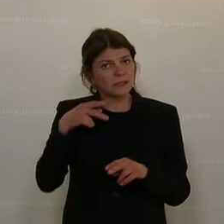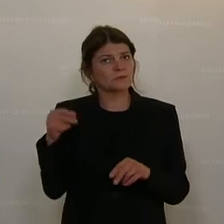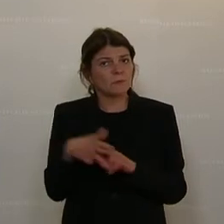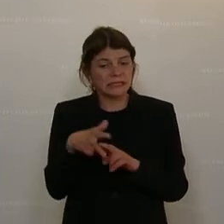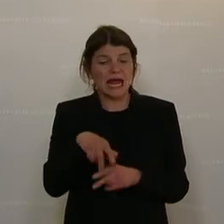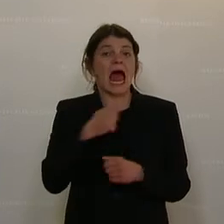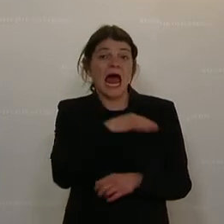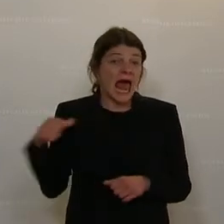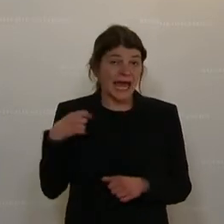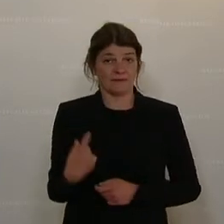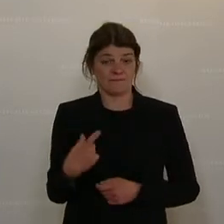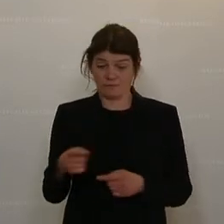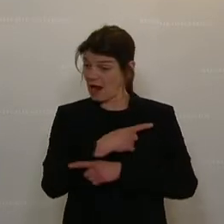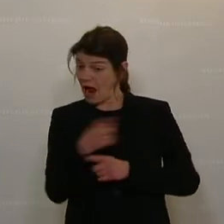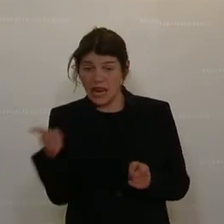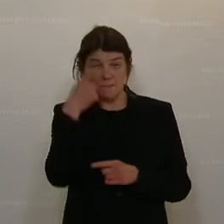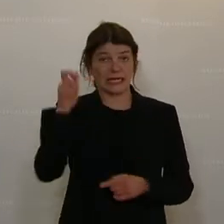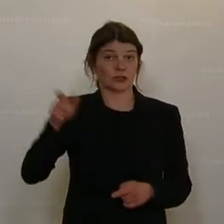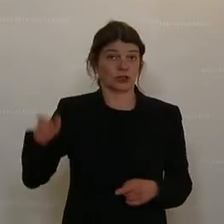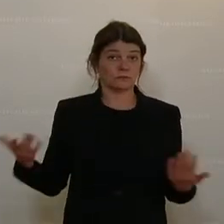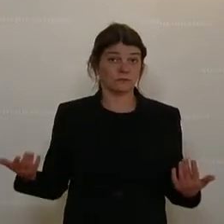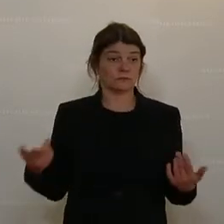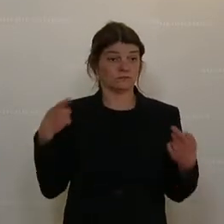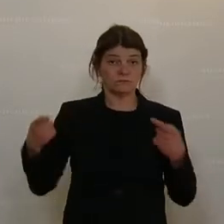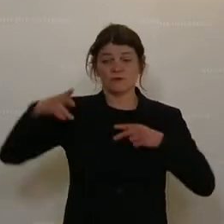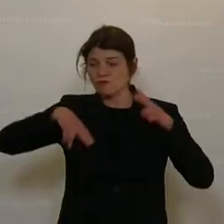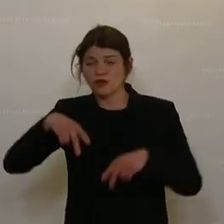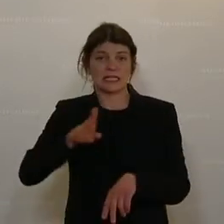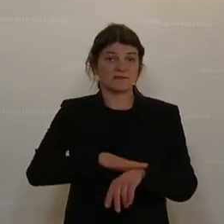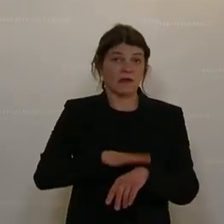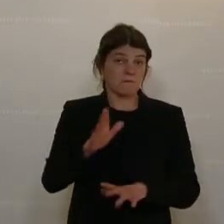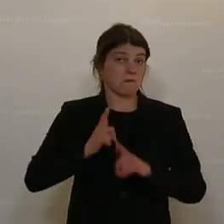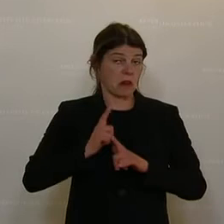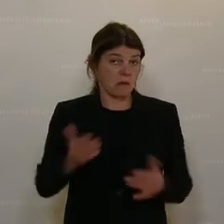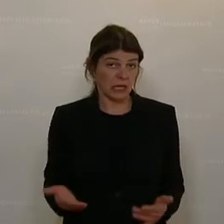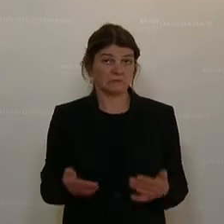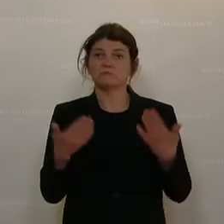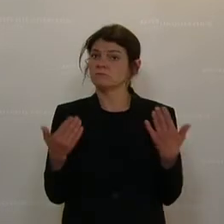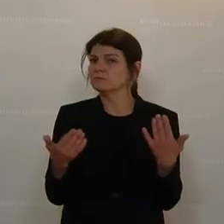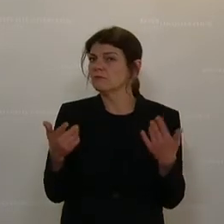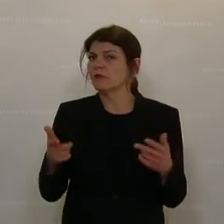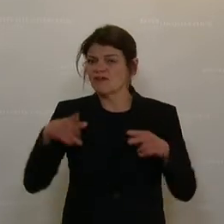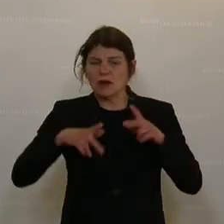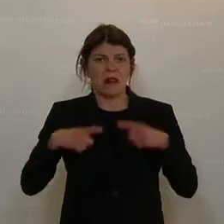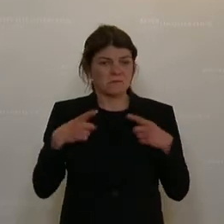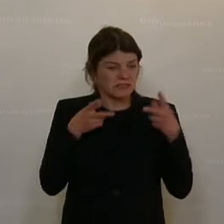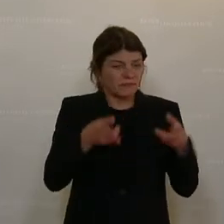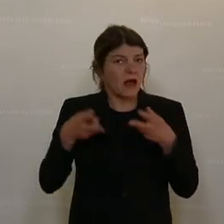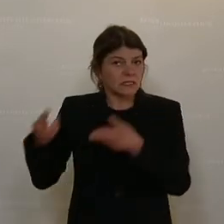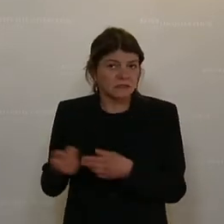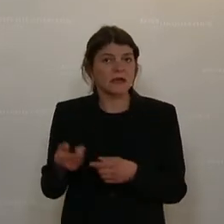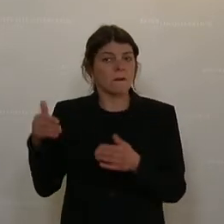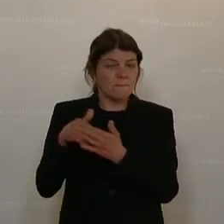Behinderungen per se geht, sondern es geht hier um alle Menschen, die zu unterschiedlichen Zeiten ihres Lebens in unterschiedlichen Lebensphasen